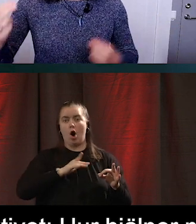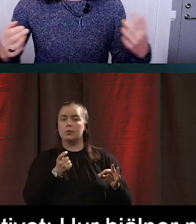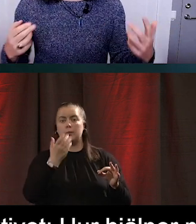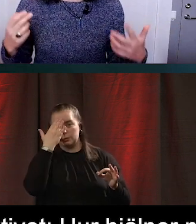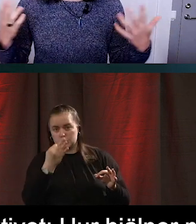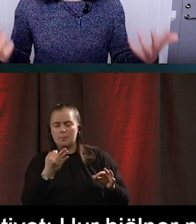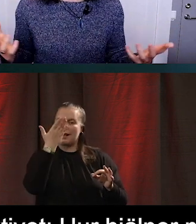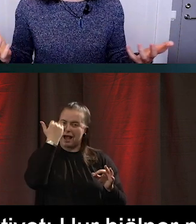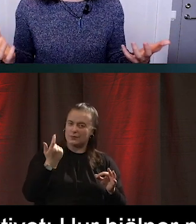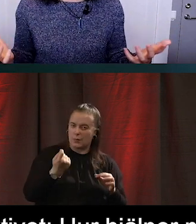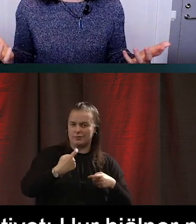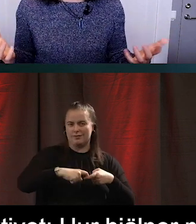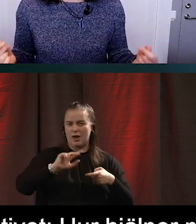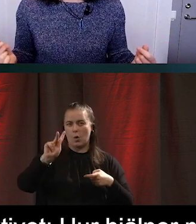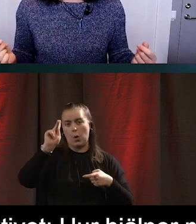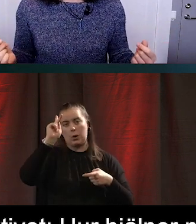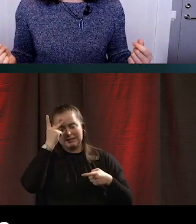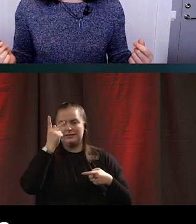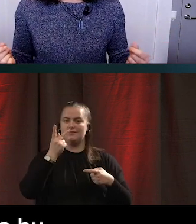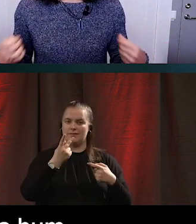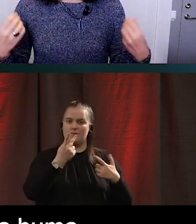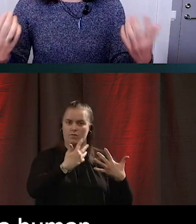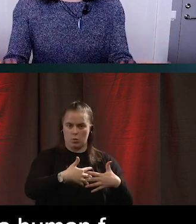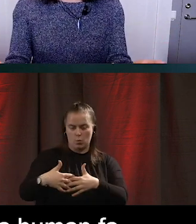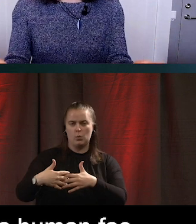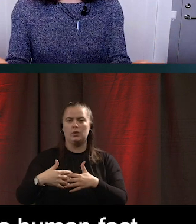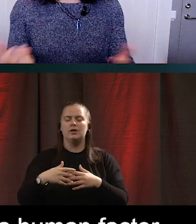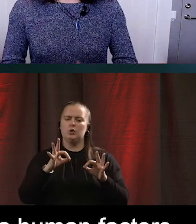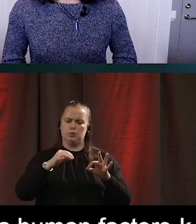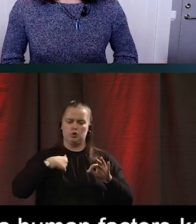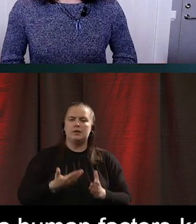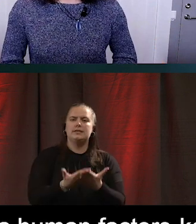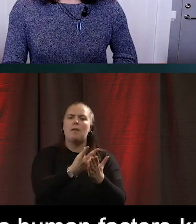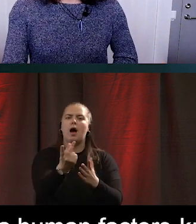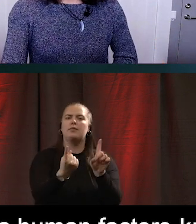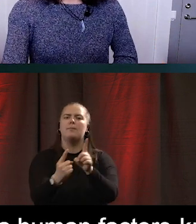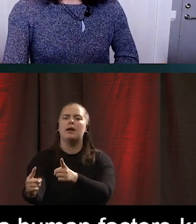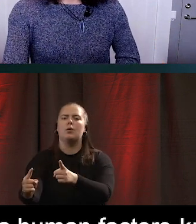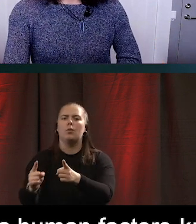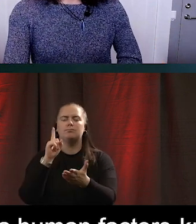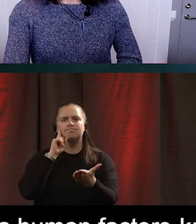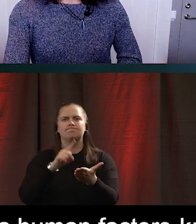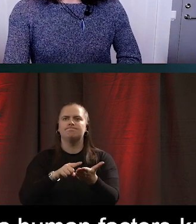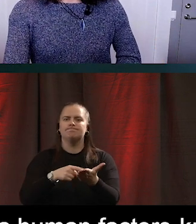kognitiva human factors-kunskaperna? Så att man kan möta där de är med lite bättre förståelse.